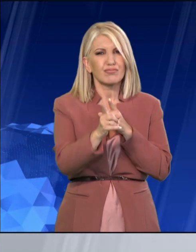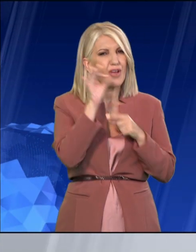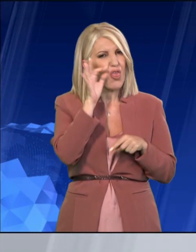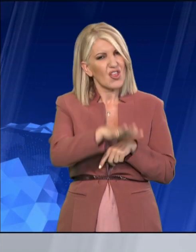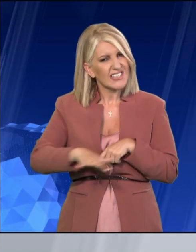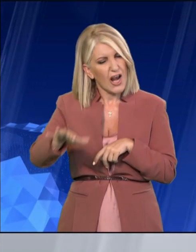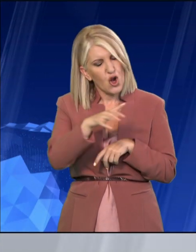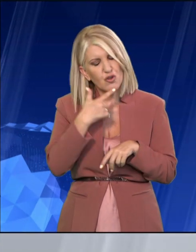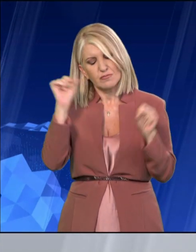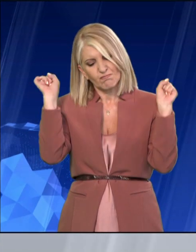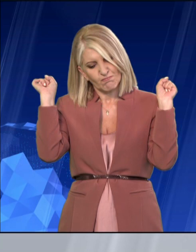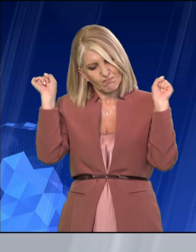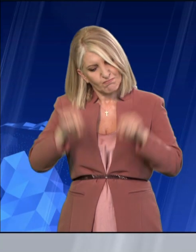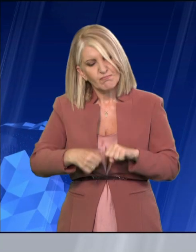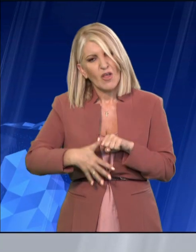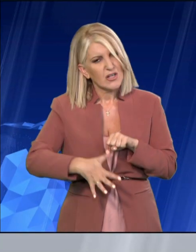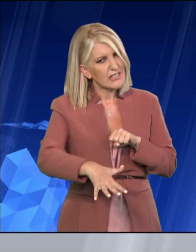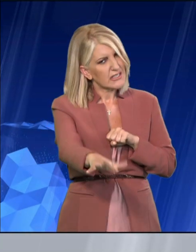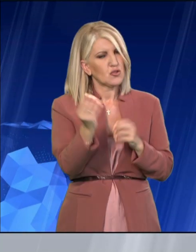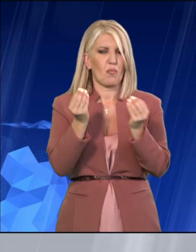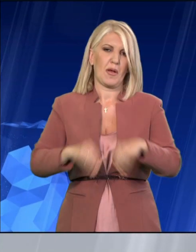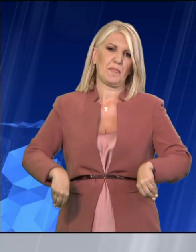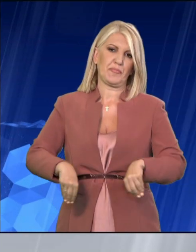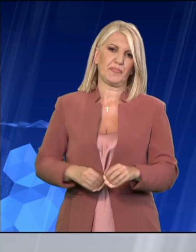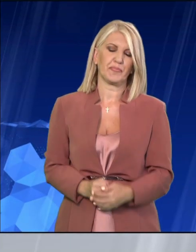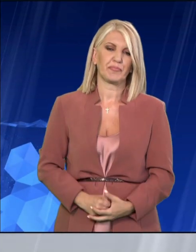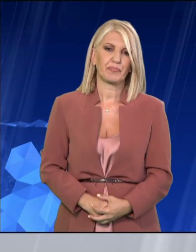Υποδομών και Μεταφορών Χρήστου Σταϊκούρα την επόμενη εβδομάδα.